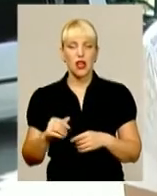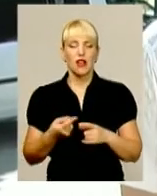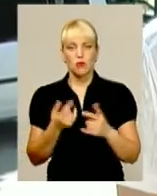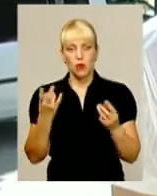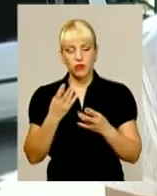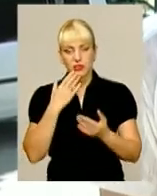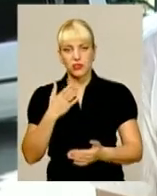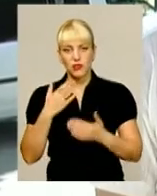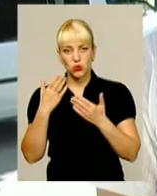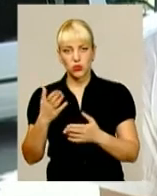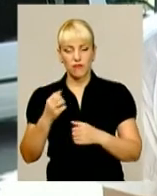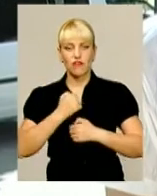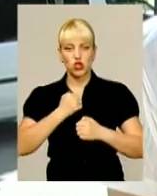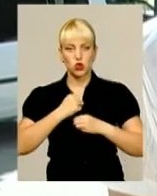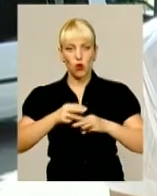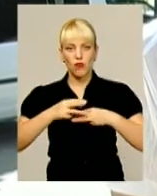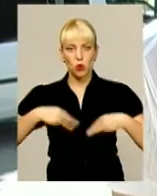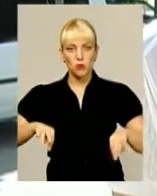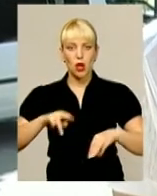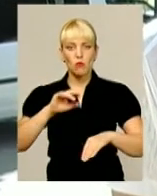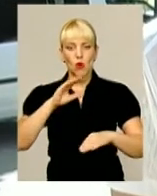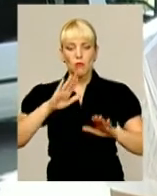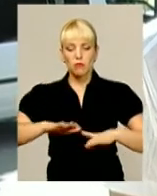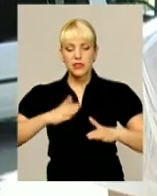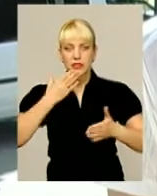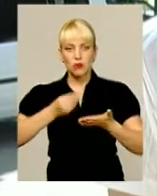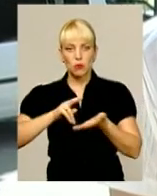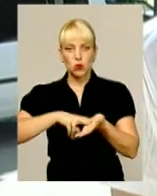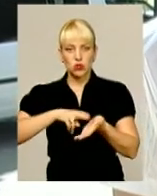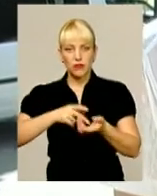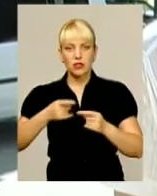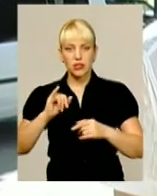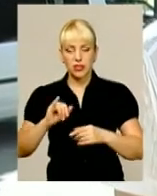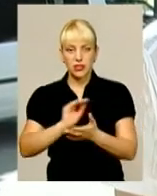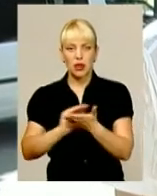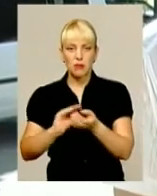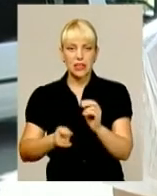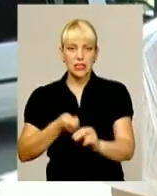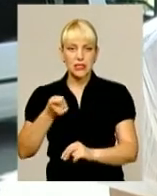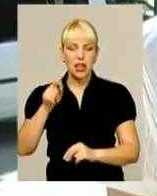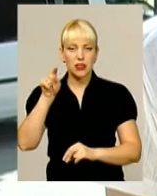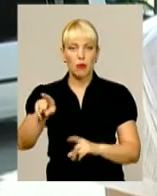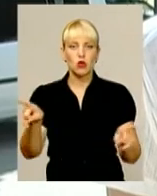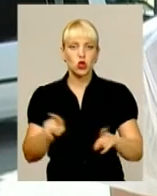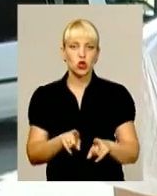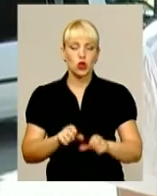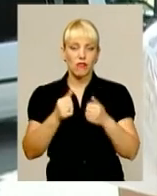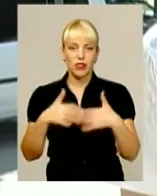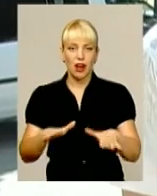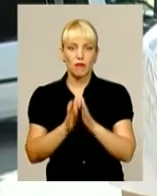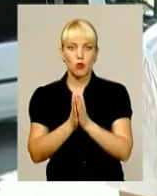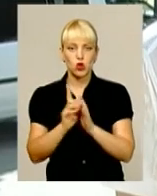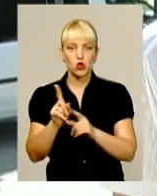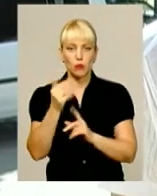повинен звернути військовий комісаріат по своєму місці проживання, написати заяву там же, що він втратив і просить, щоб йому